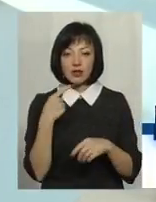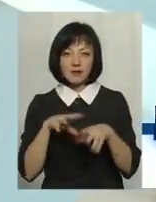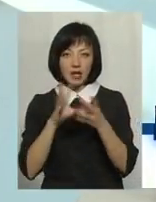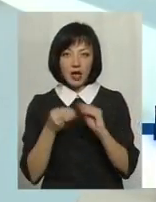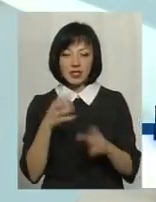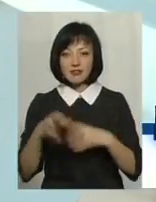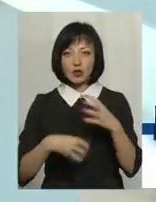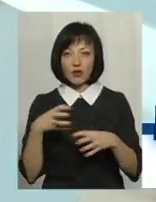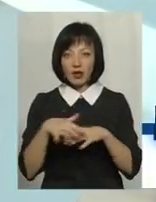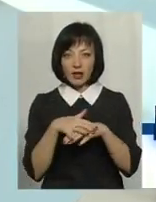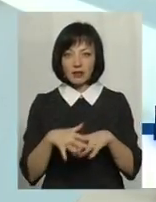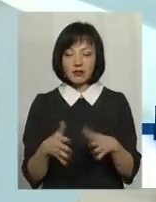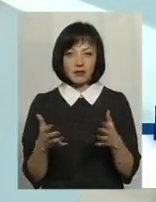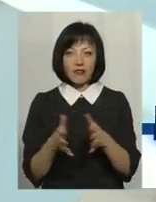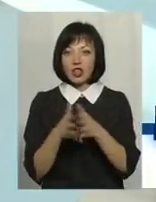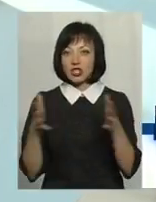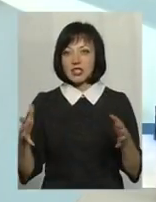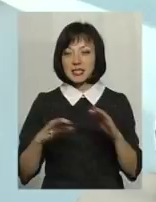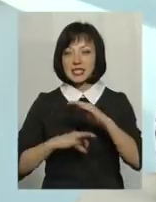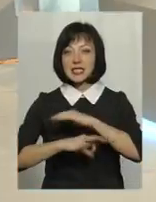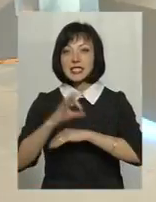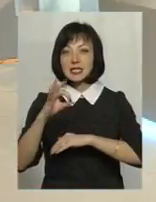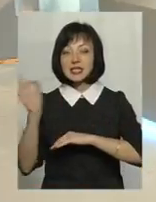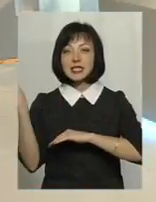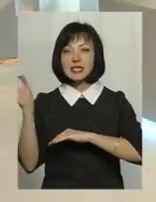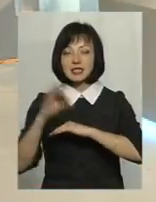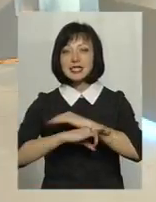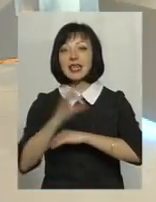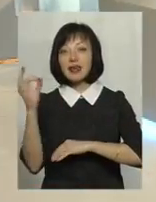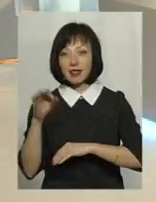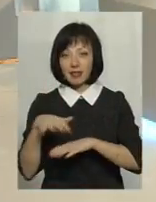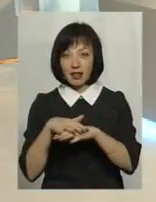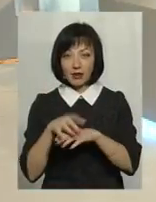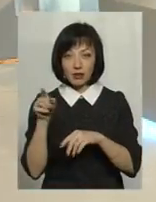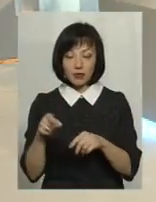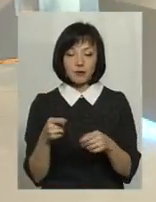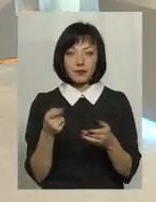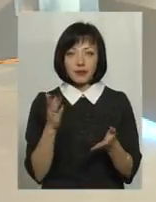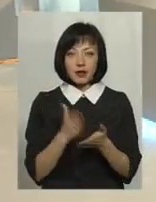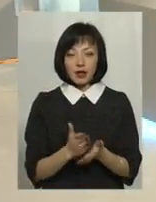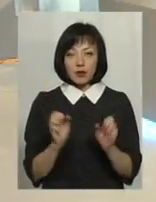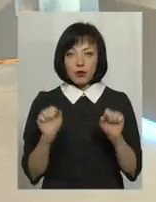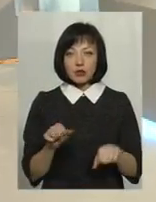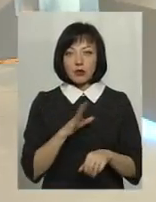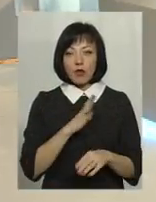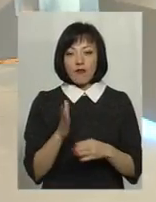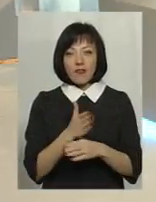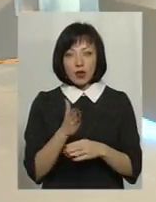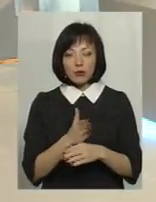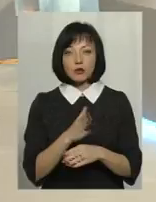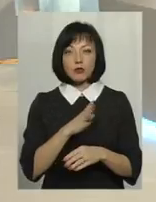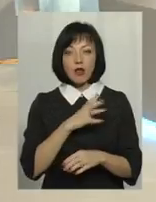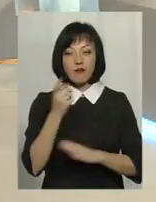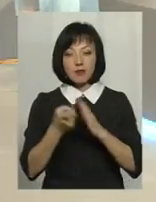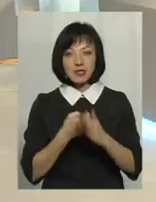про світовий ринок. Величезний і східний ринок. Величезний і східний ринок, так, тобто там продукції, то однозначно, щоб її можна було виробити, і щоб вона була